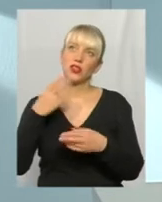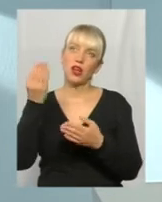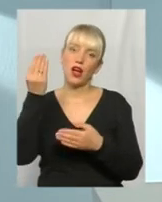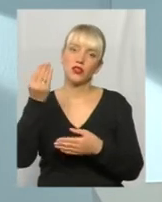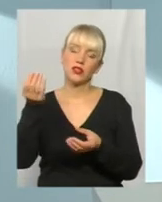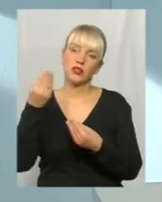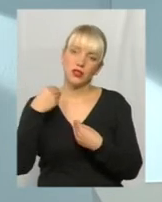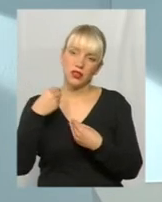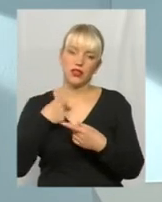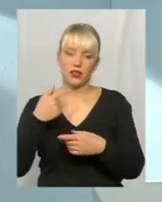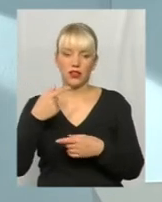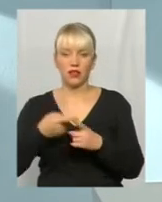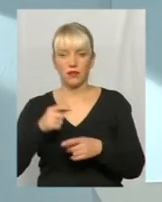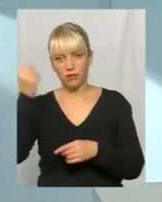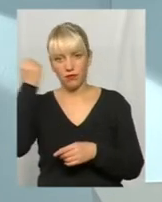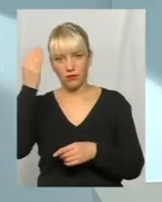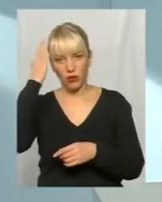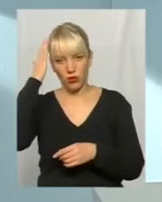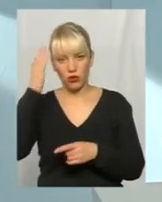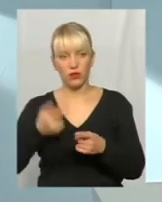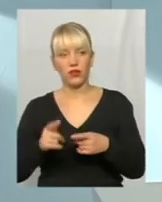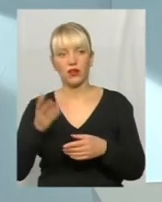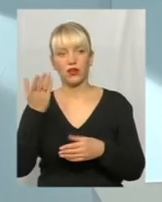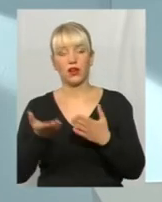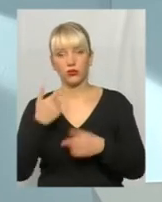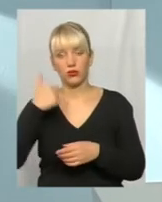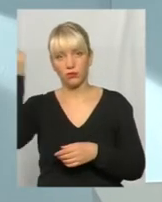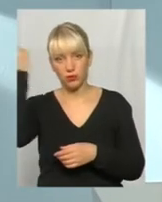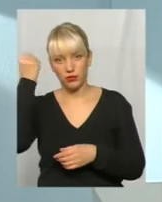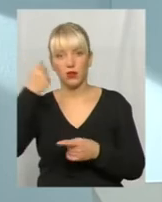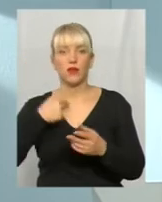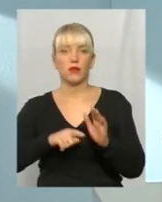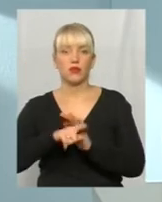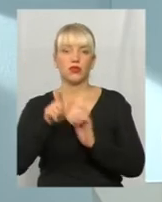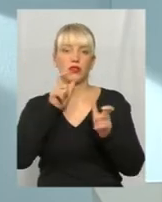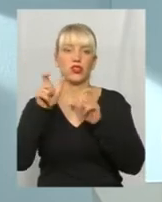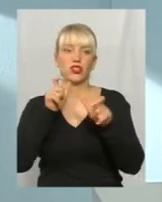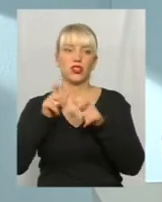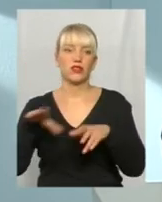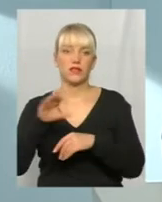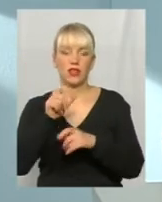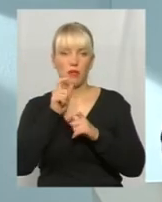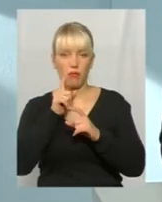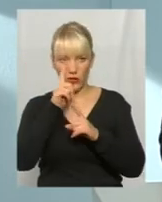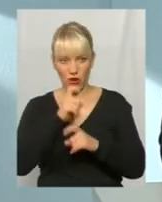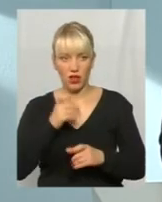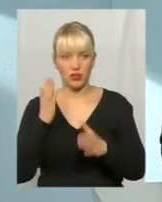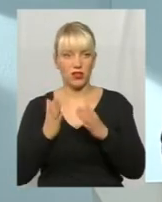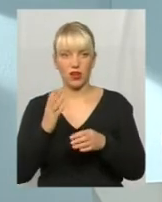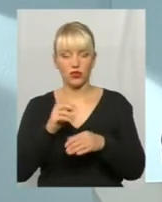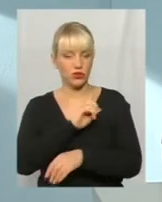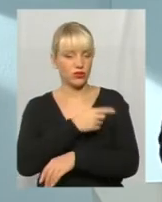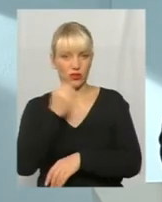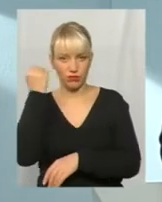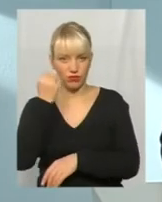впадуть і вдарять по голові. От якщо сильно вдарить, тоді ми будемо кричати, що все погано. Якщо не сильно вдарить,